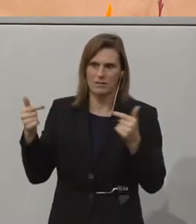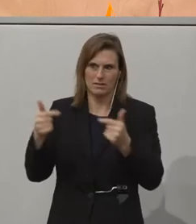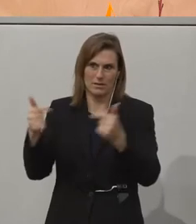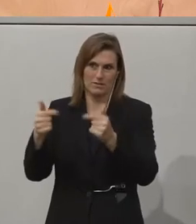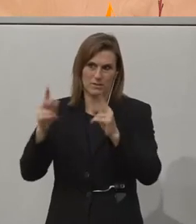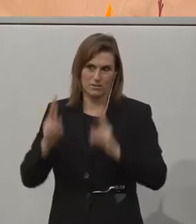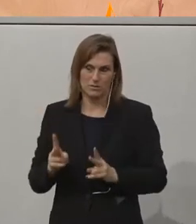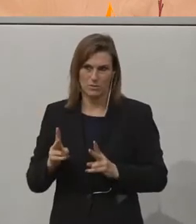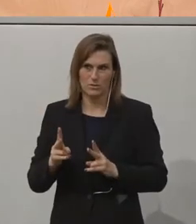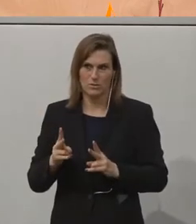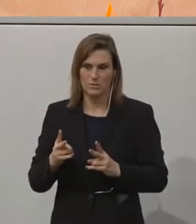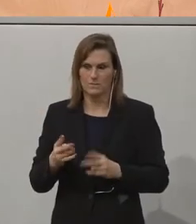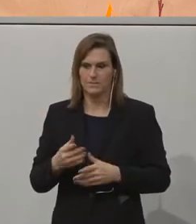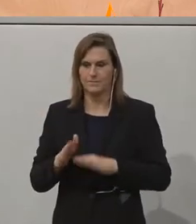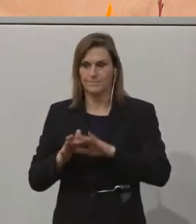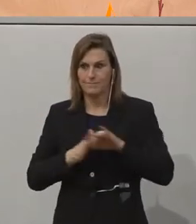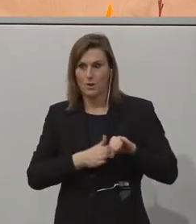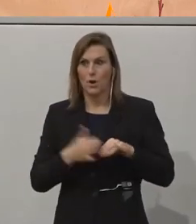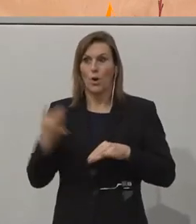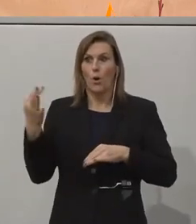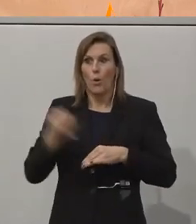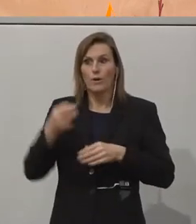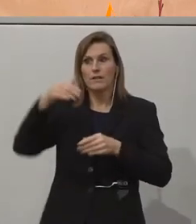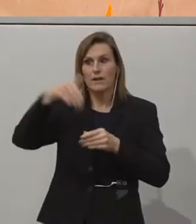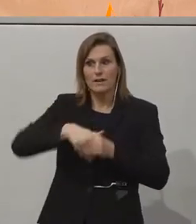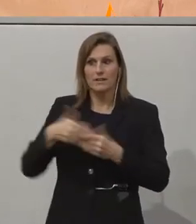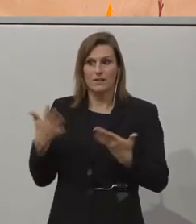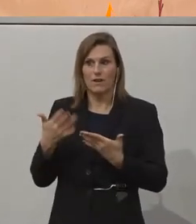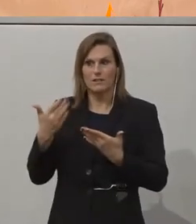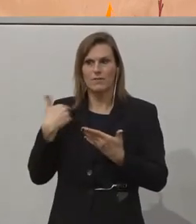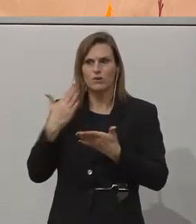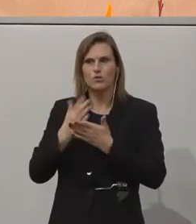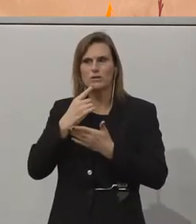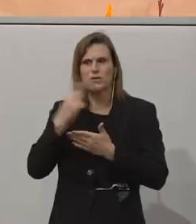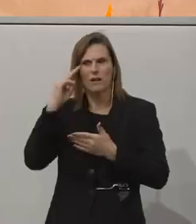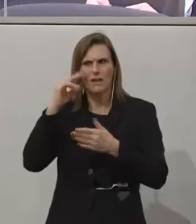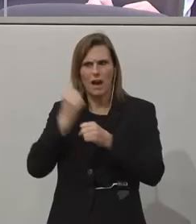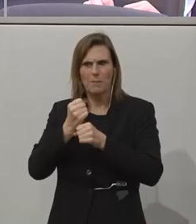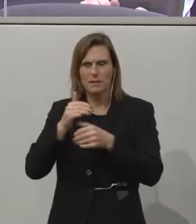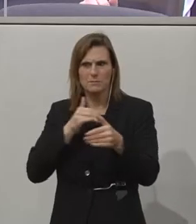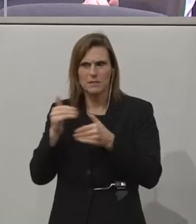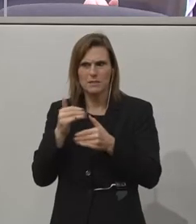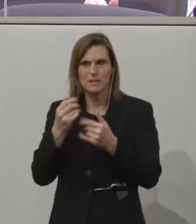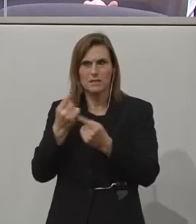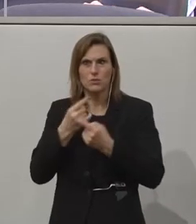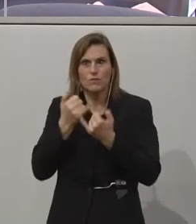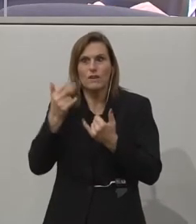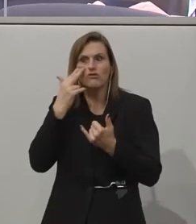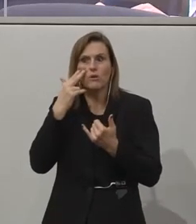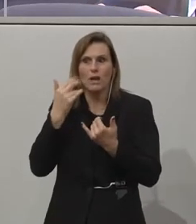Worum geht es heute? Der Herr Arbeitsminister hat schon gesagt, naja, wie die Situation jetzt ist.